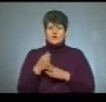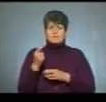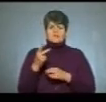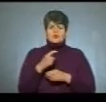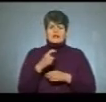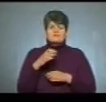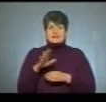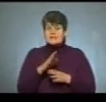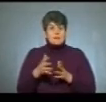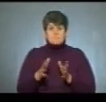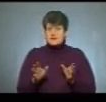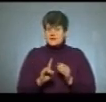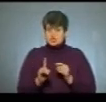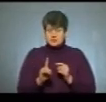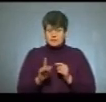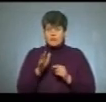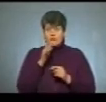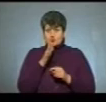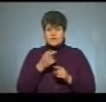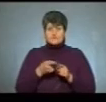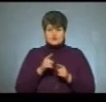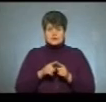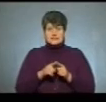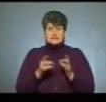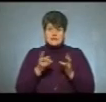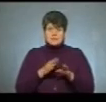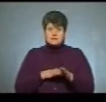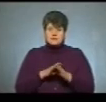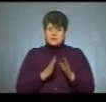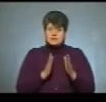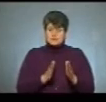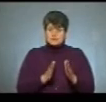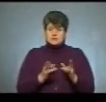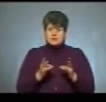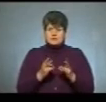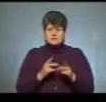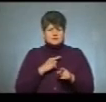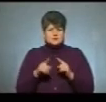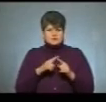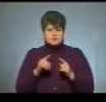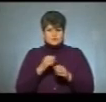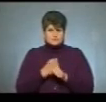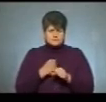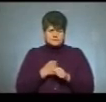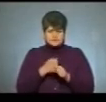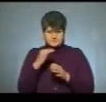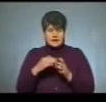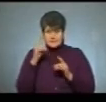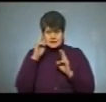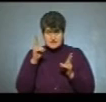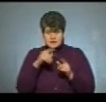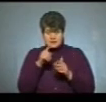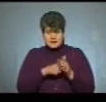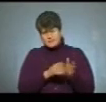і не більше, поскільки по часу, власне, це так треба зробити. Тому треба дуже оперативно і швидко працювати. Якщо не знаєш питання,